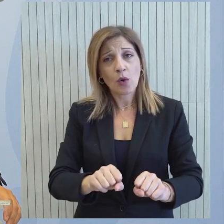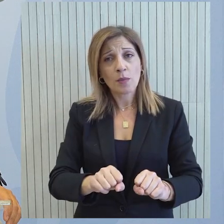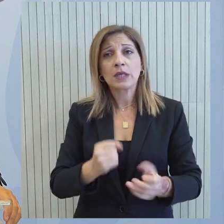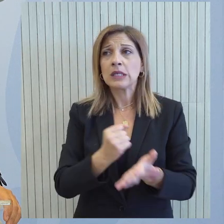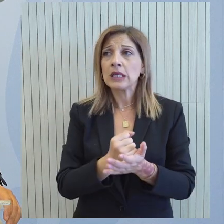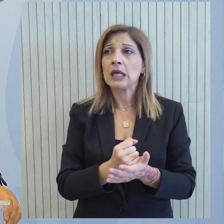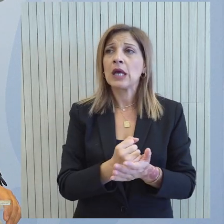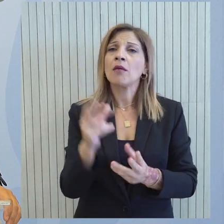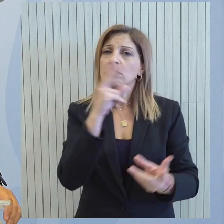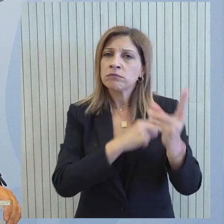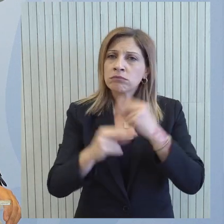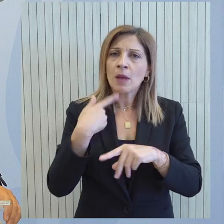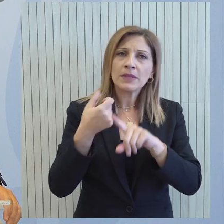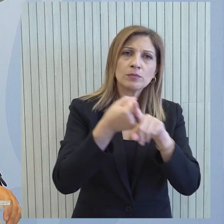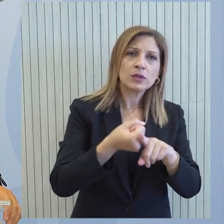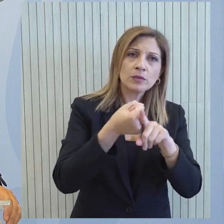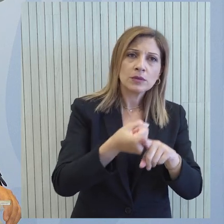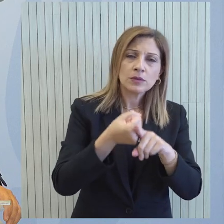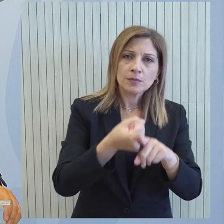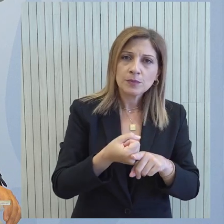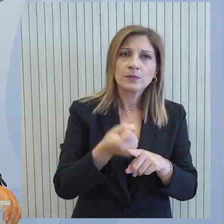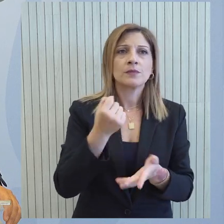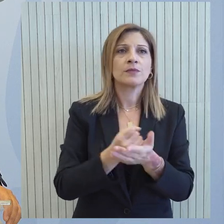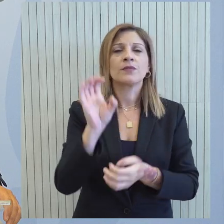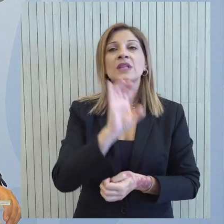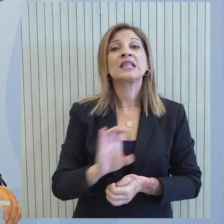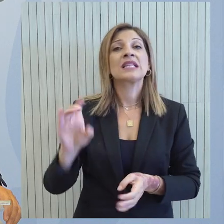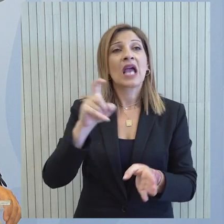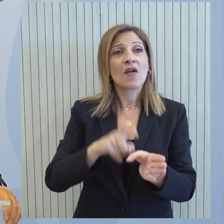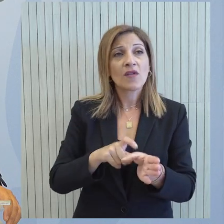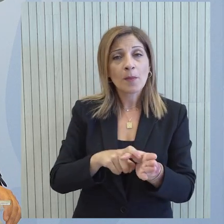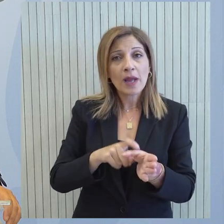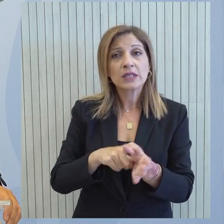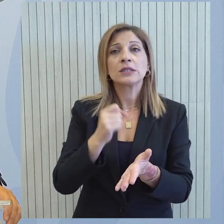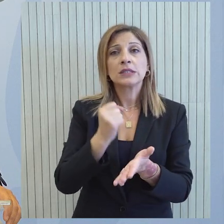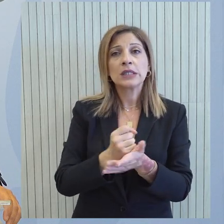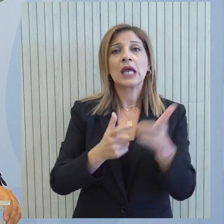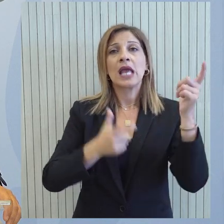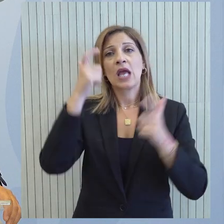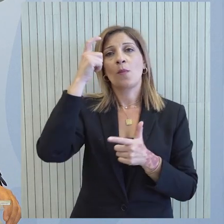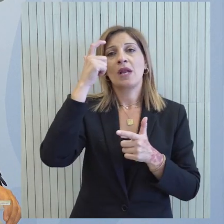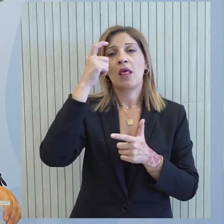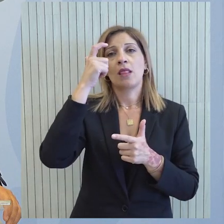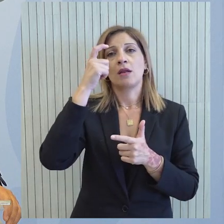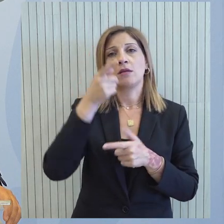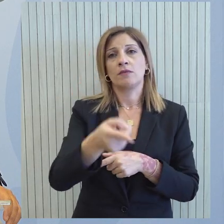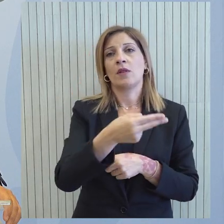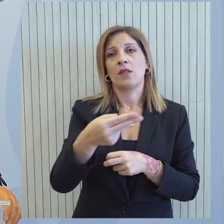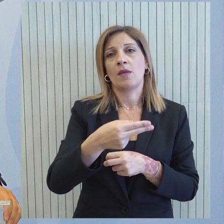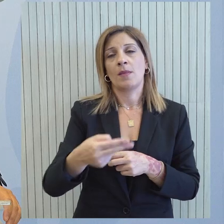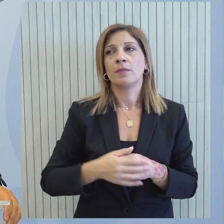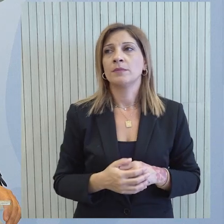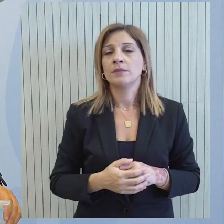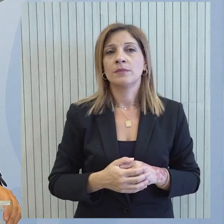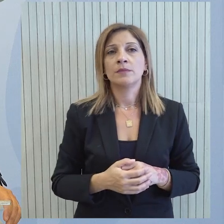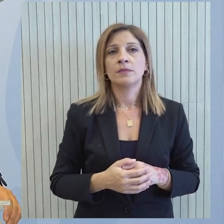κατοχικού καθεστώτος και μέσω της διπλωματικής οδού και με την Ευρωπαϊκή Ένωση πρωτίστως αλλά και με τα ΕΕ για να αντιμετωπίσουμε